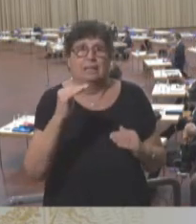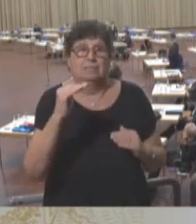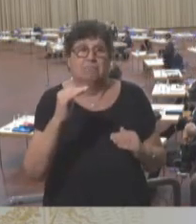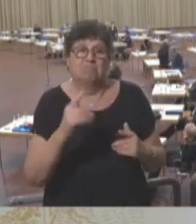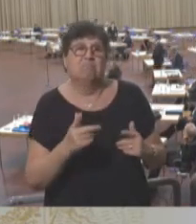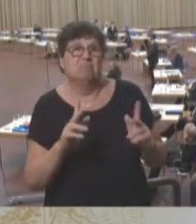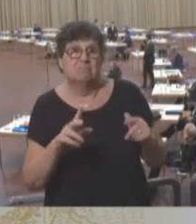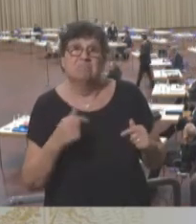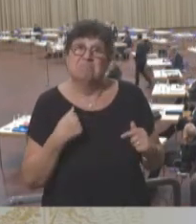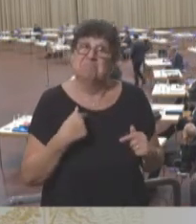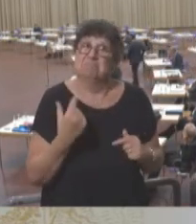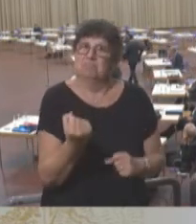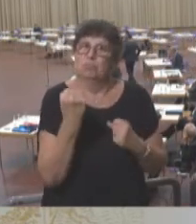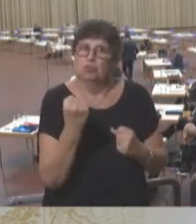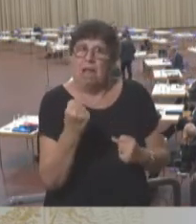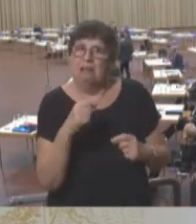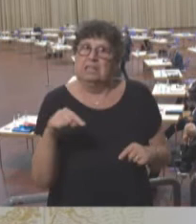erleben wir das ganz stark.